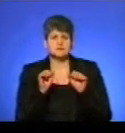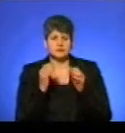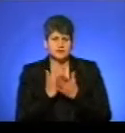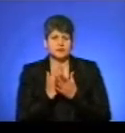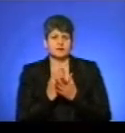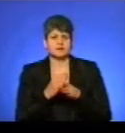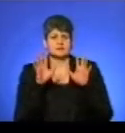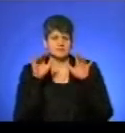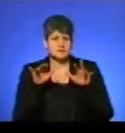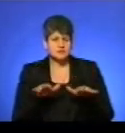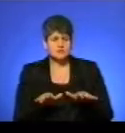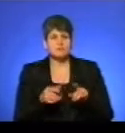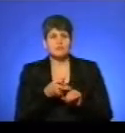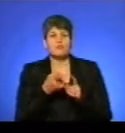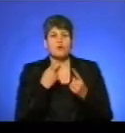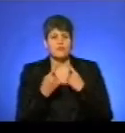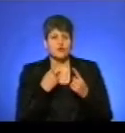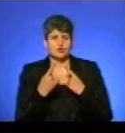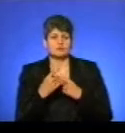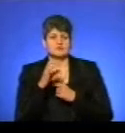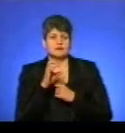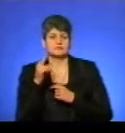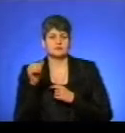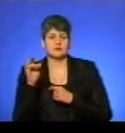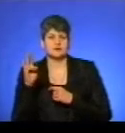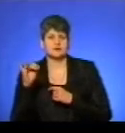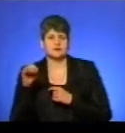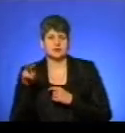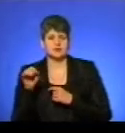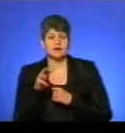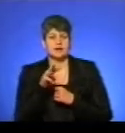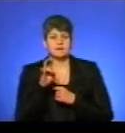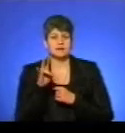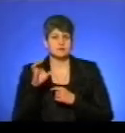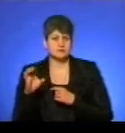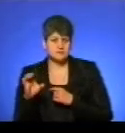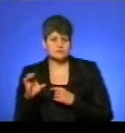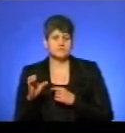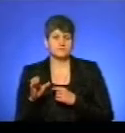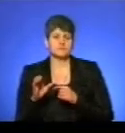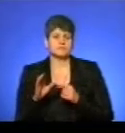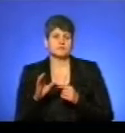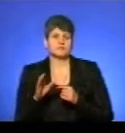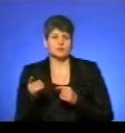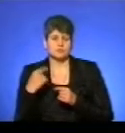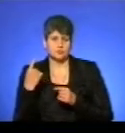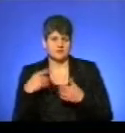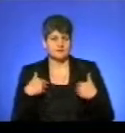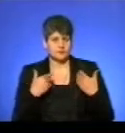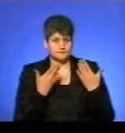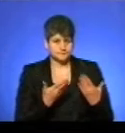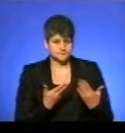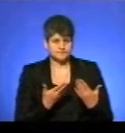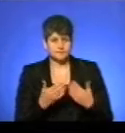поговоримо із Сергієм Даниліним, речником управління Державної служби України з надзвичайних ситуацій в Тернопільській області. Вітаю вас! Добрий вечір!